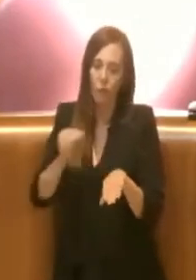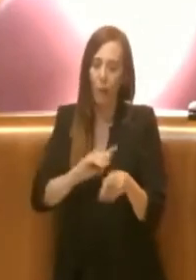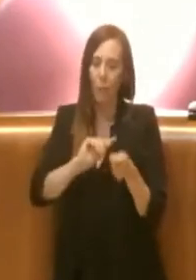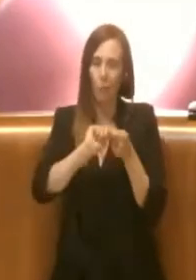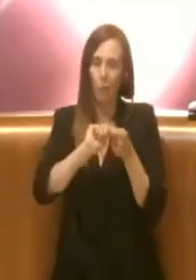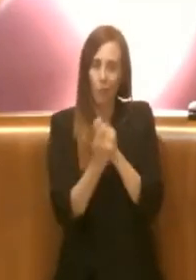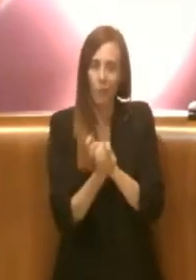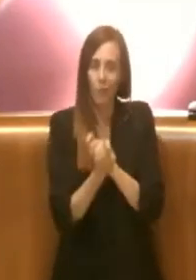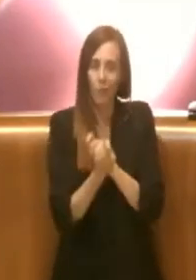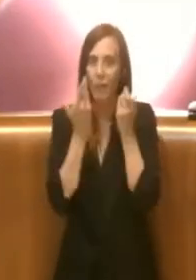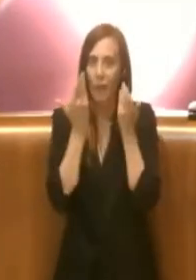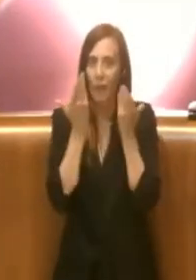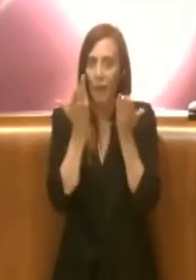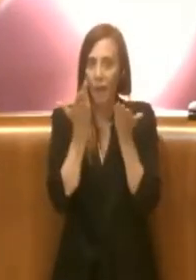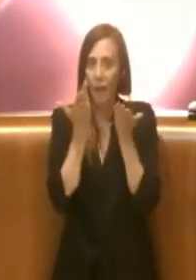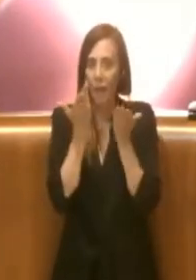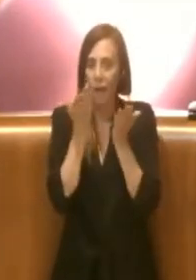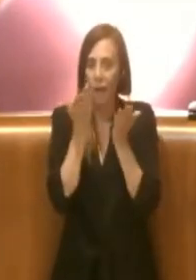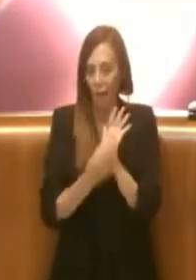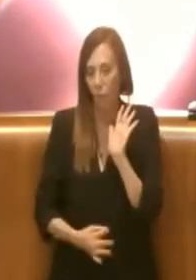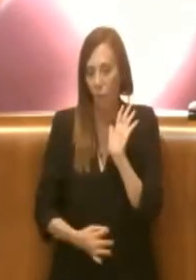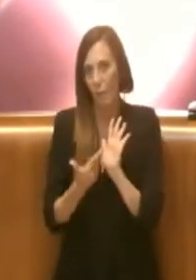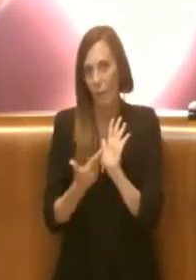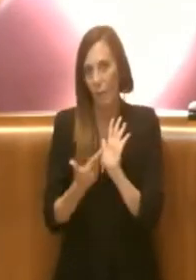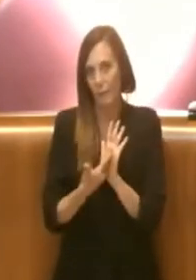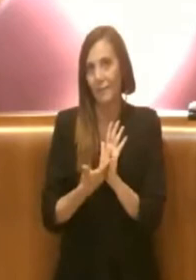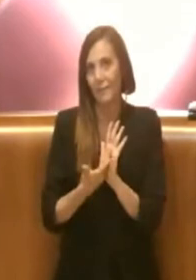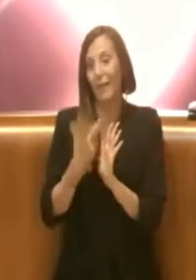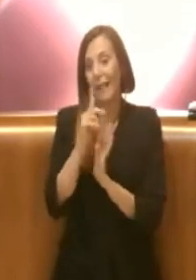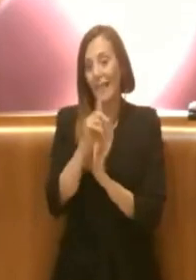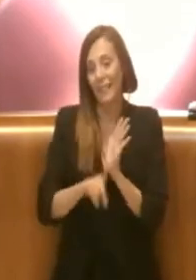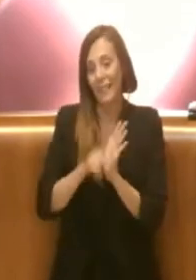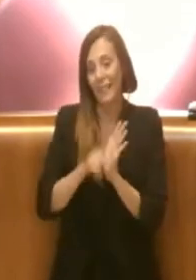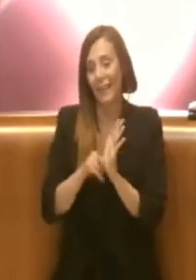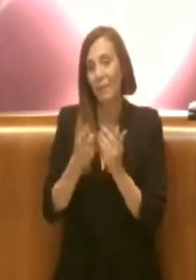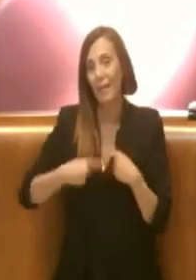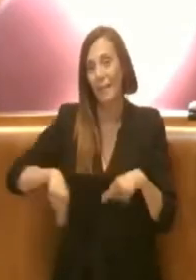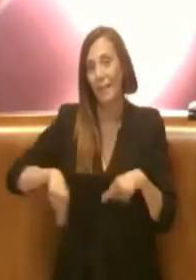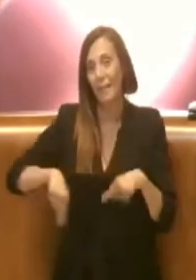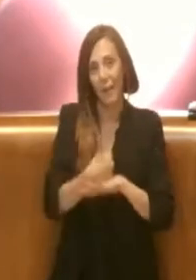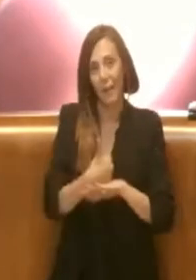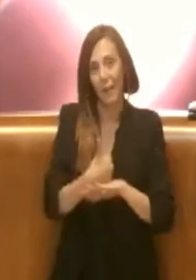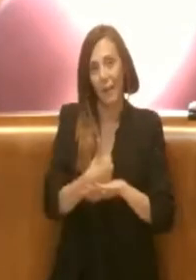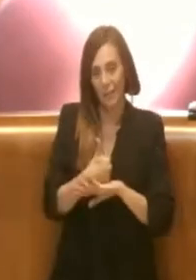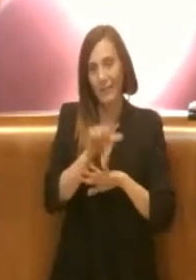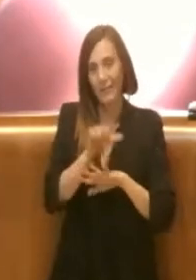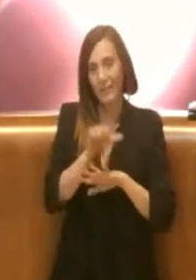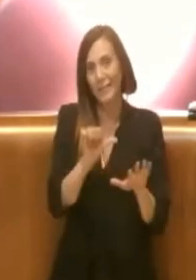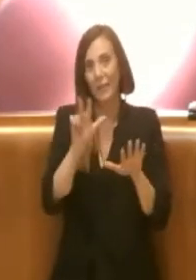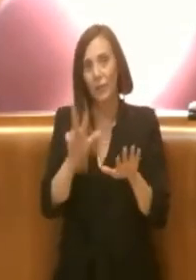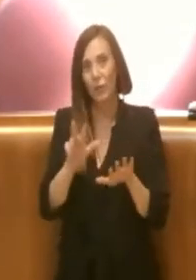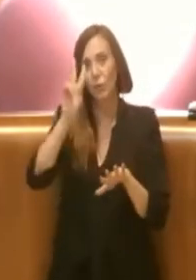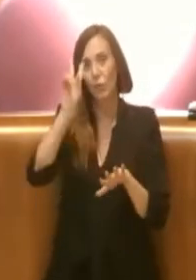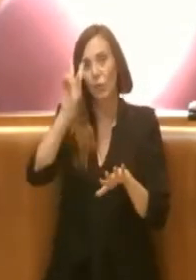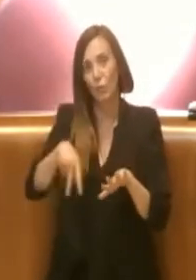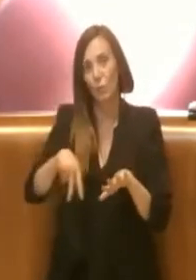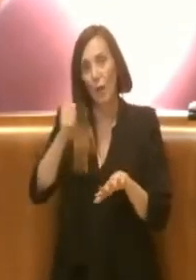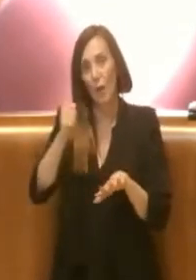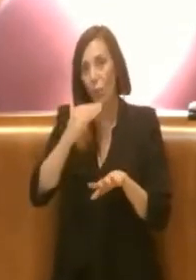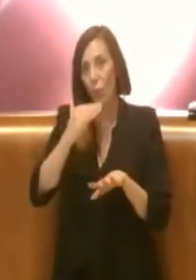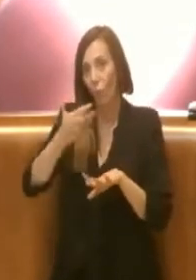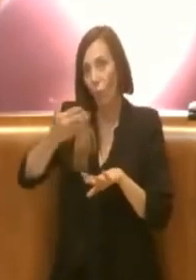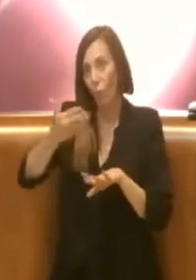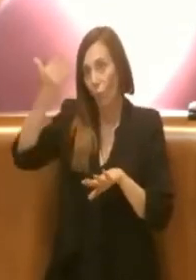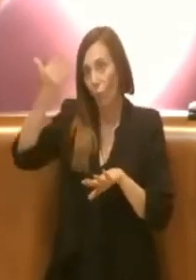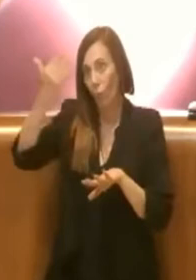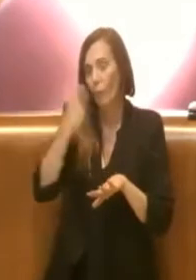dell'attuale regolamento, la delibera dell'Assemblea Capitolina 68 del 2011 perché obiettivamente